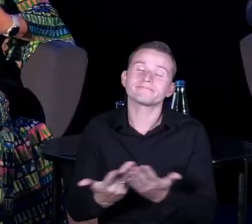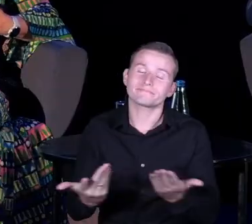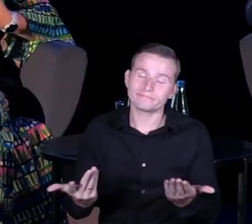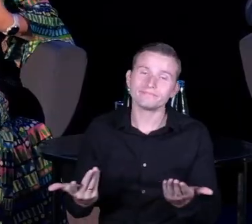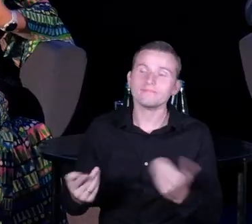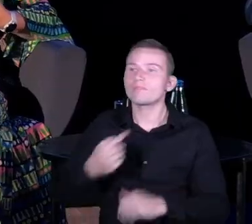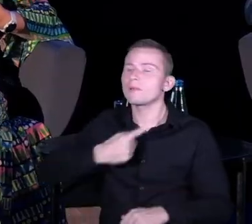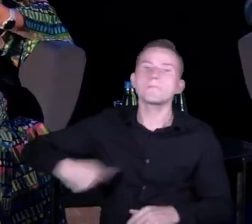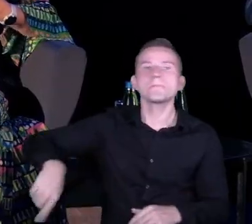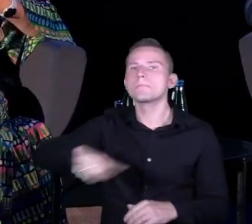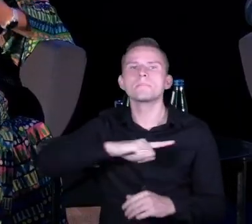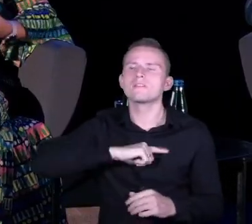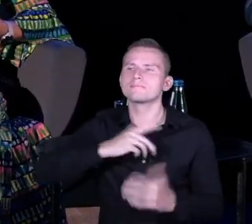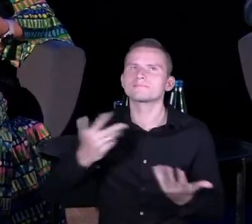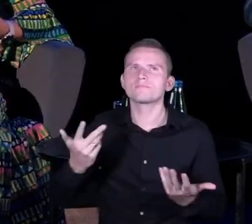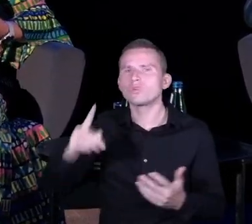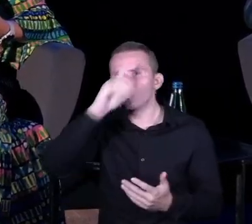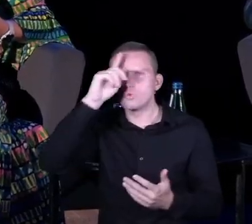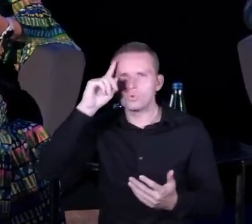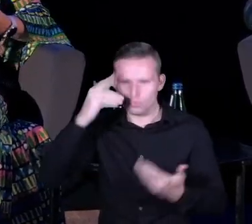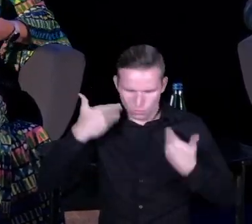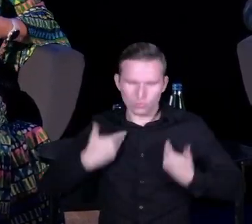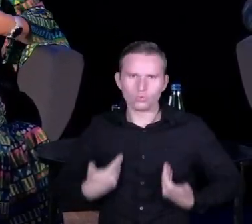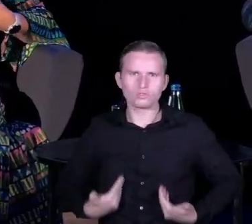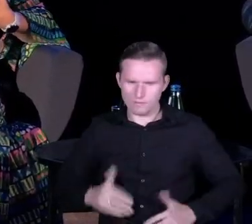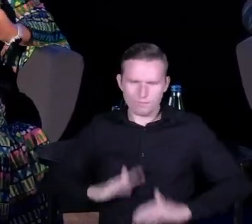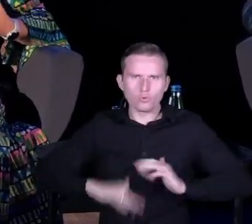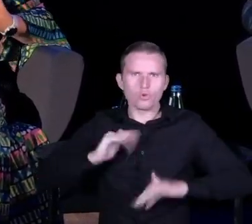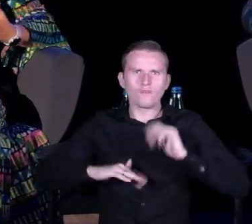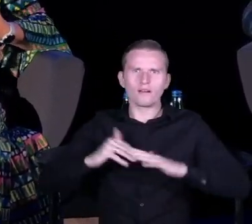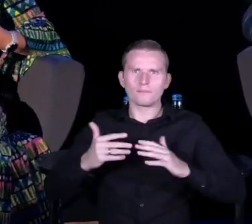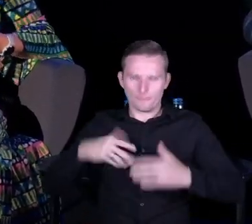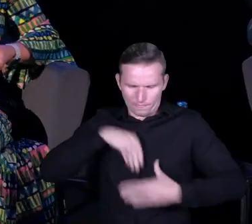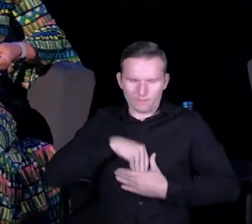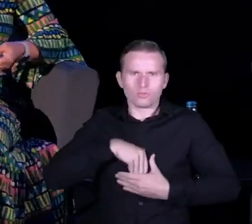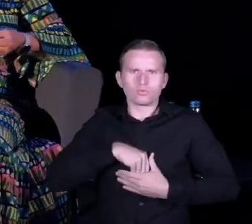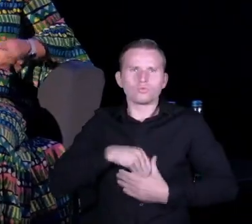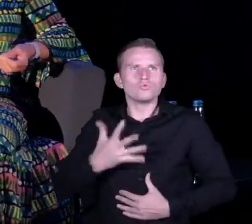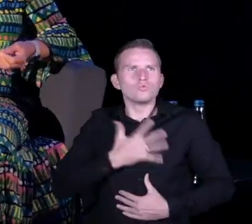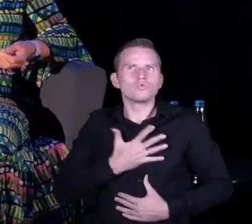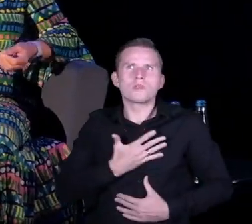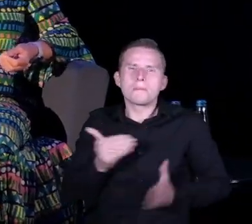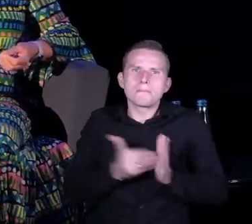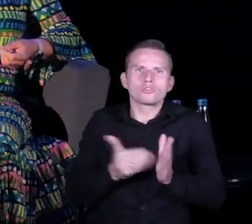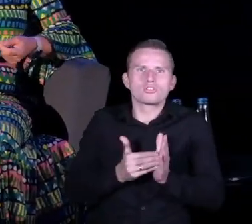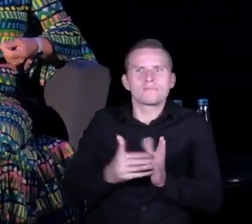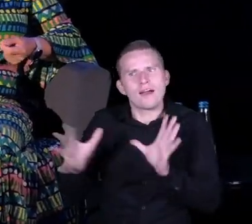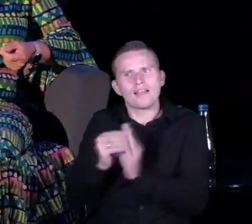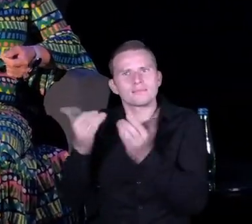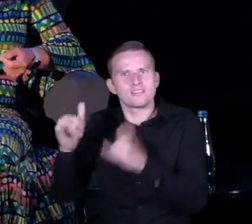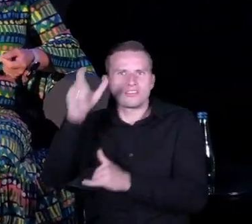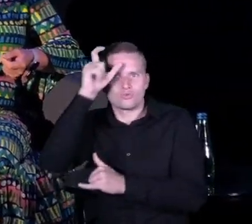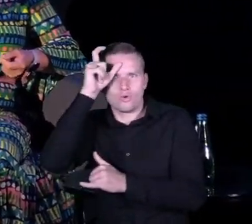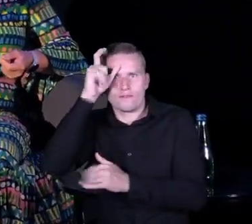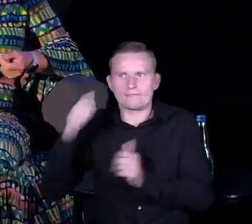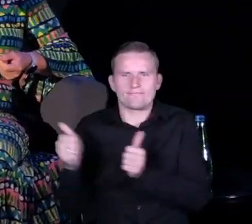ludzie tak skonstruowani, że mamy ogromną potrzebę bycia z drugim człowiekiem i szkoła, w